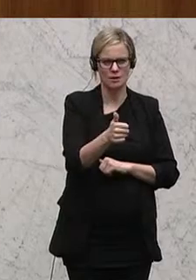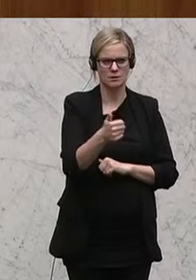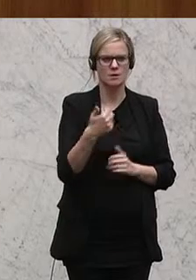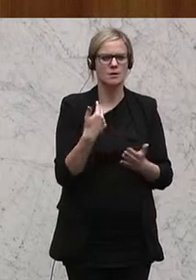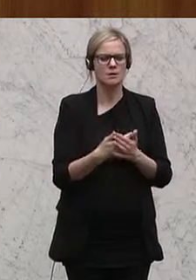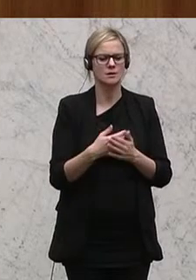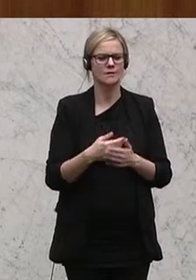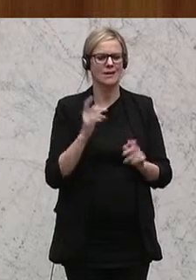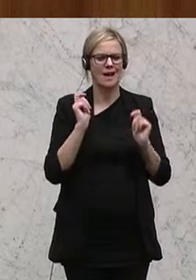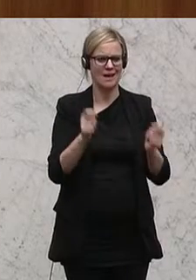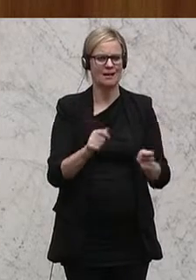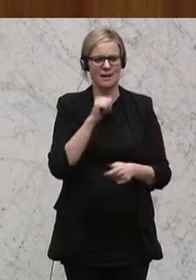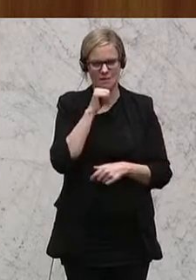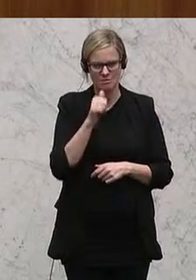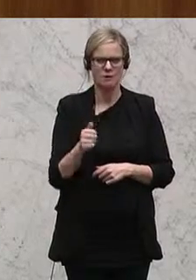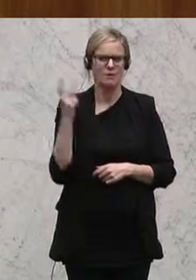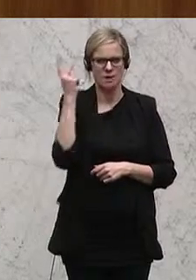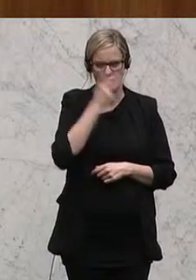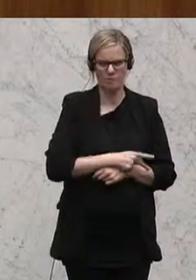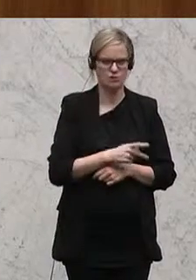daher nicht zuzustimmen. Danke. Danke.